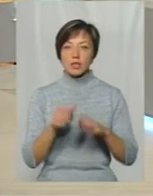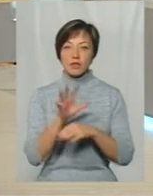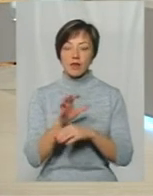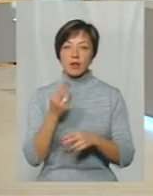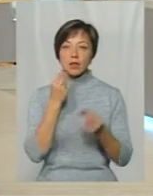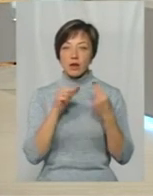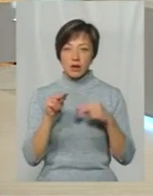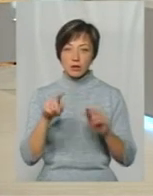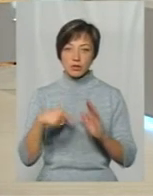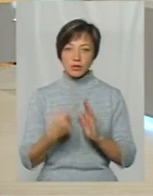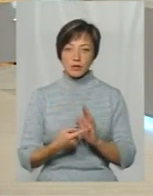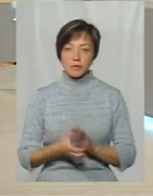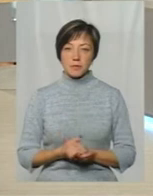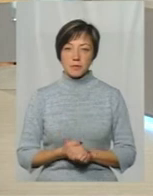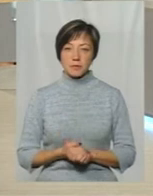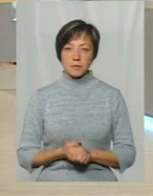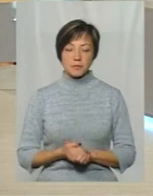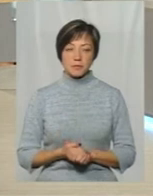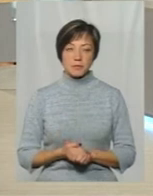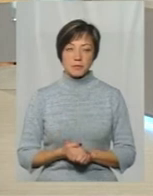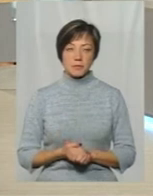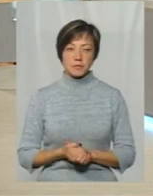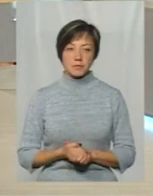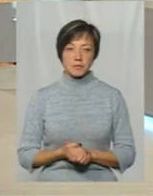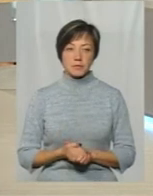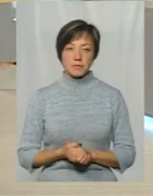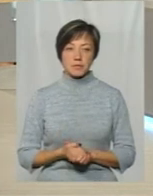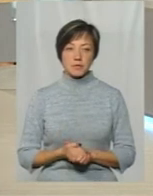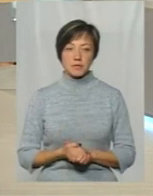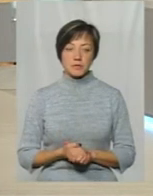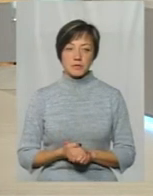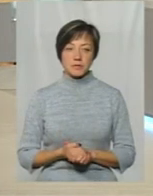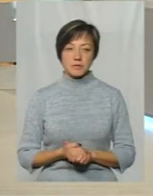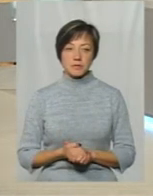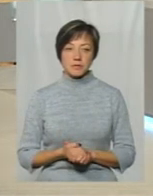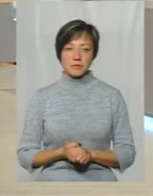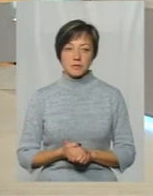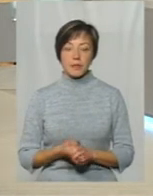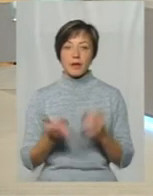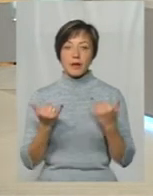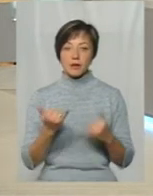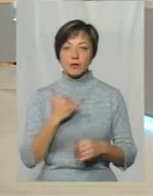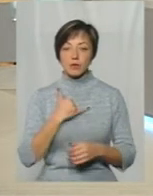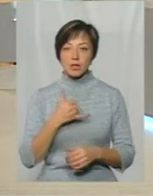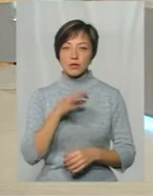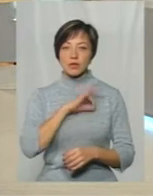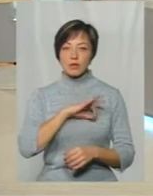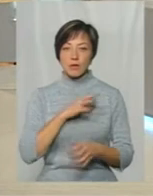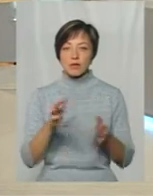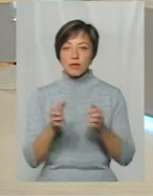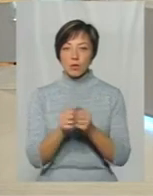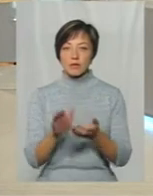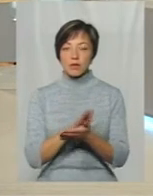найефективніший? Ну, скажімо так, наразі в нас застосовується відлов, стерилізація і